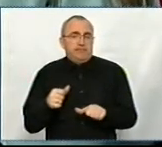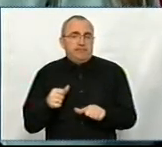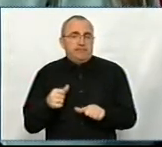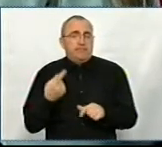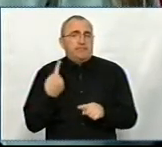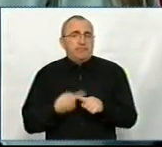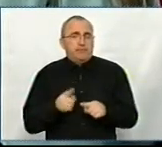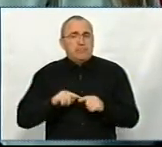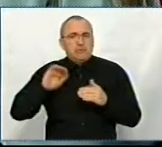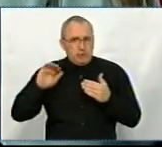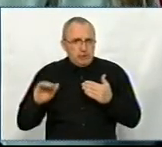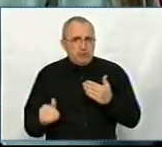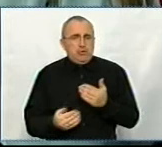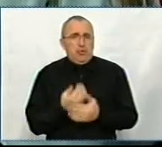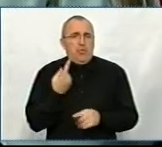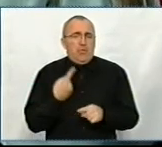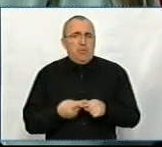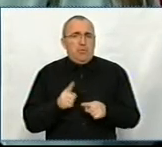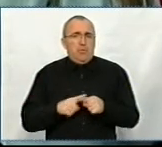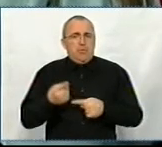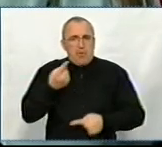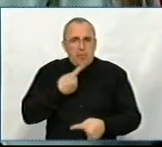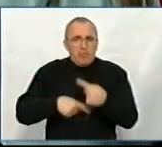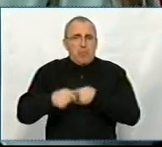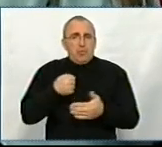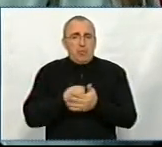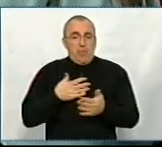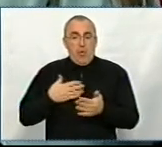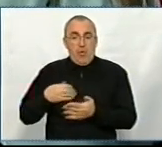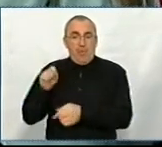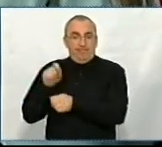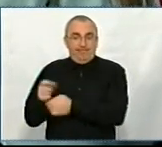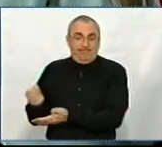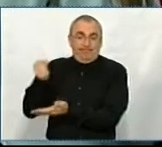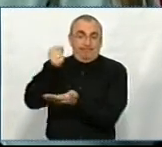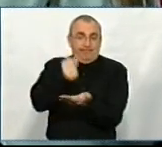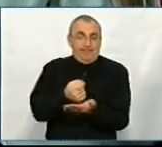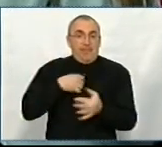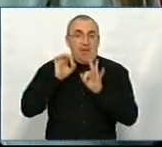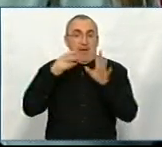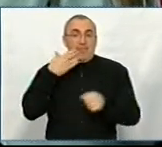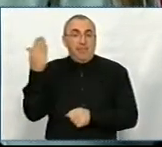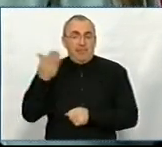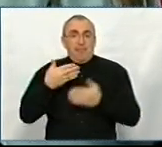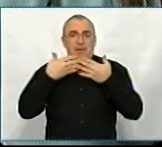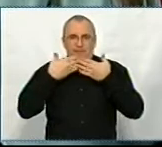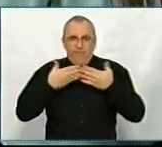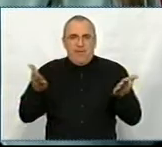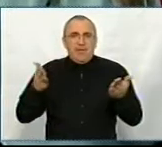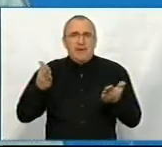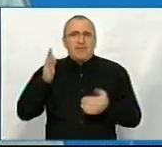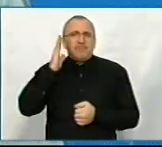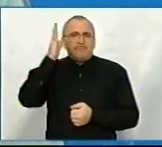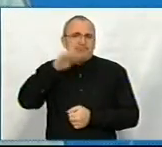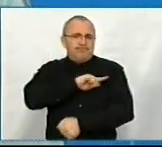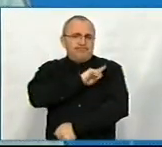Це, знову ж так, повертаючись до мого призначення, то, що я казав в своїй промові, це відкрити потенціал області.